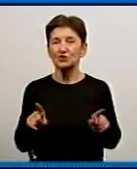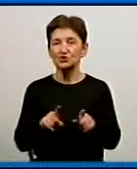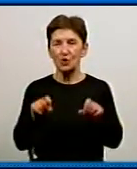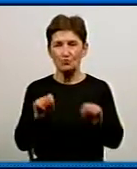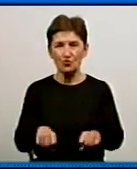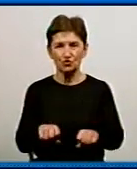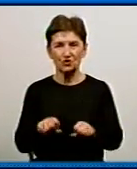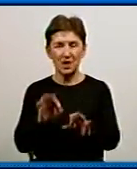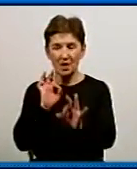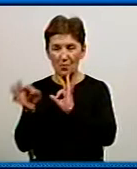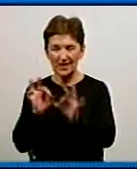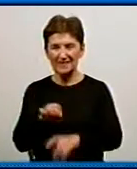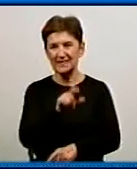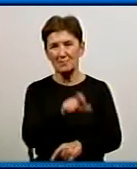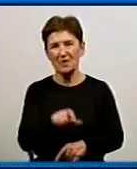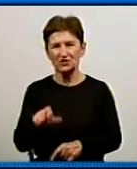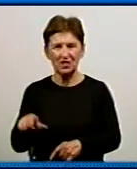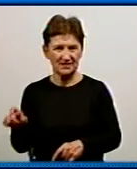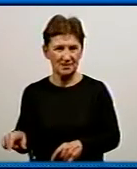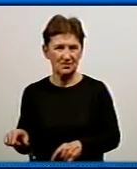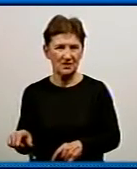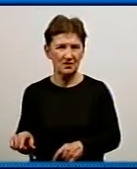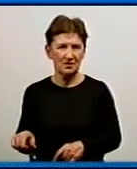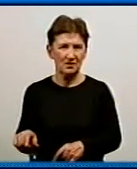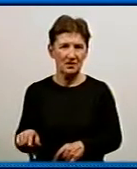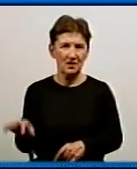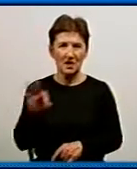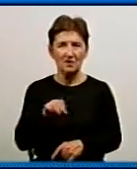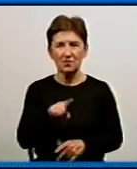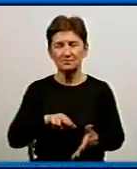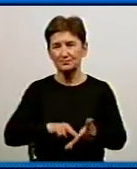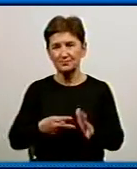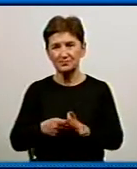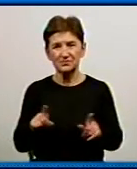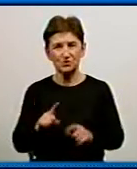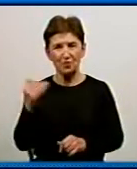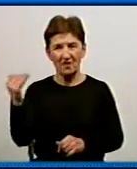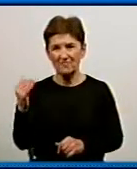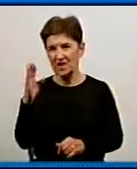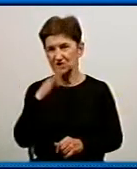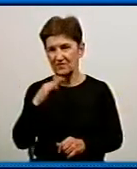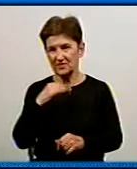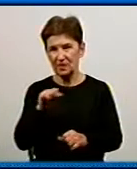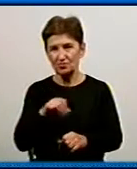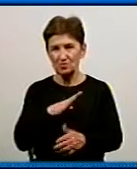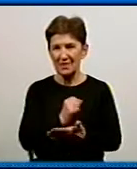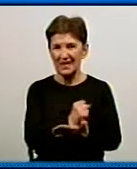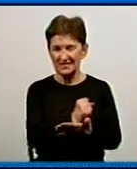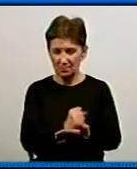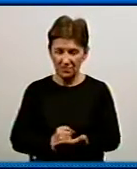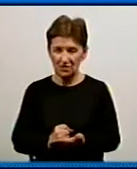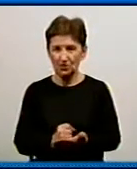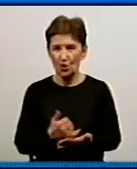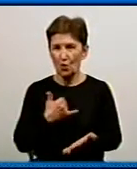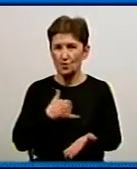мешканцям в плані того, аби ваш ресурс, вода, була збережена якомога більше? Наскільки